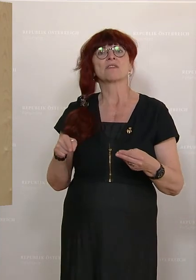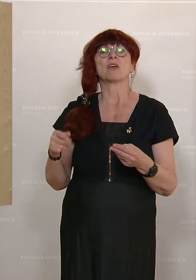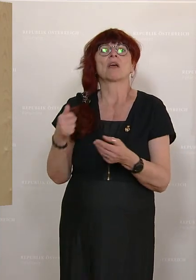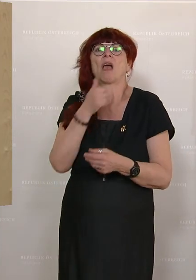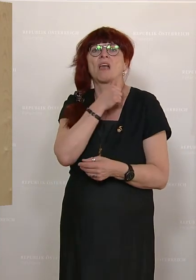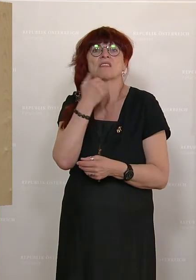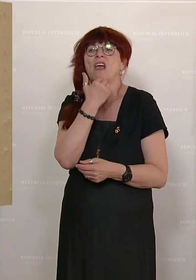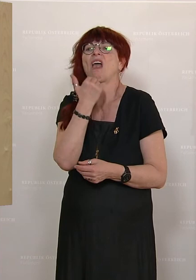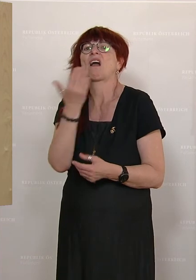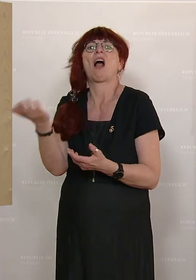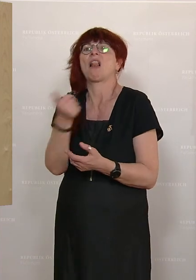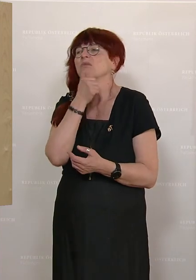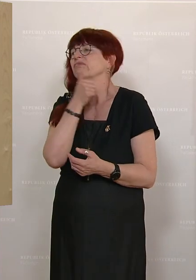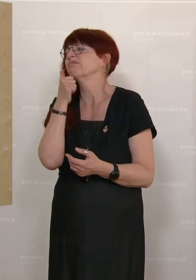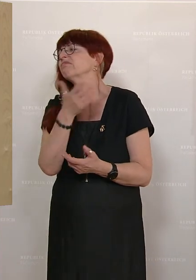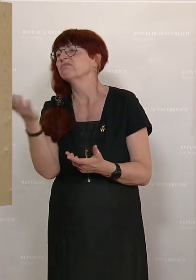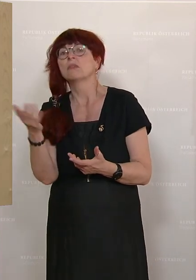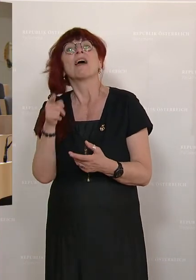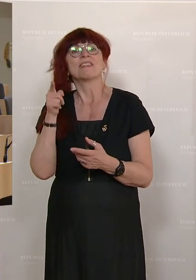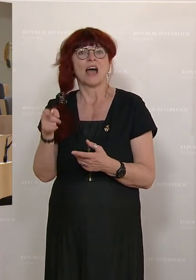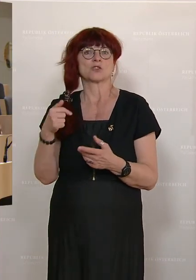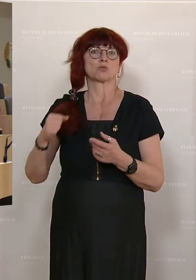Europastunde und einem klaren Zeichen der Südtirol.